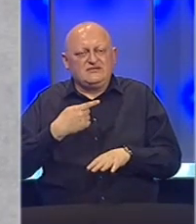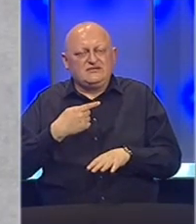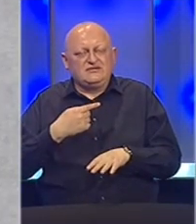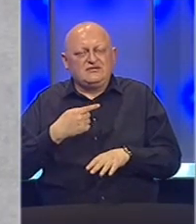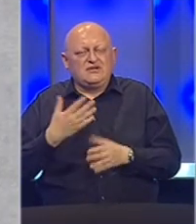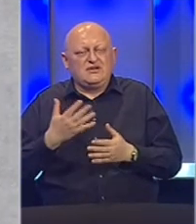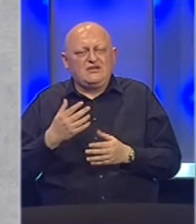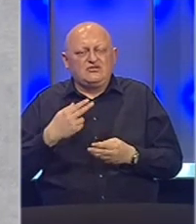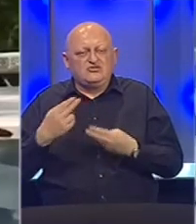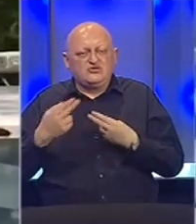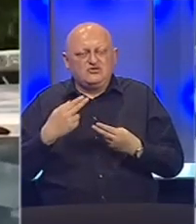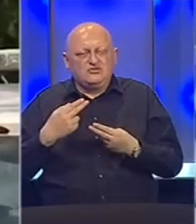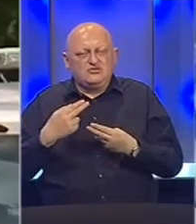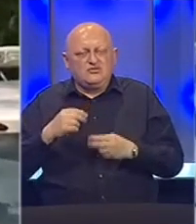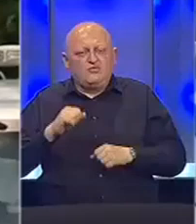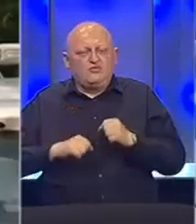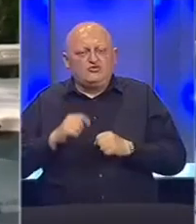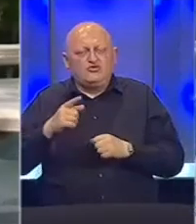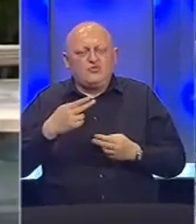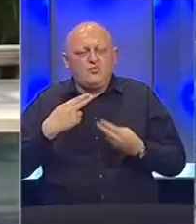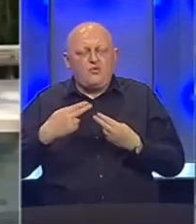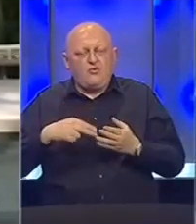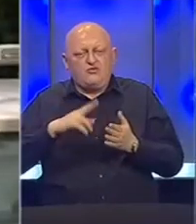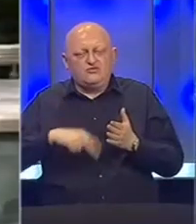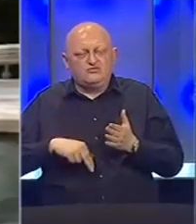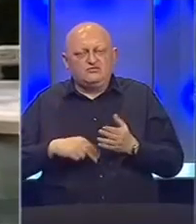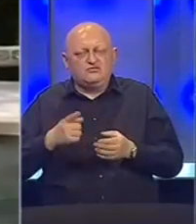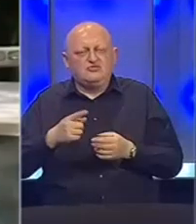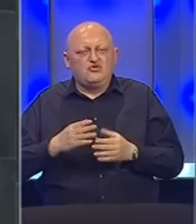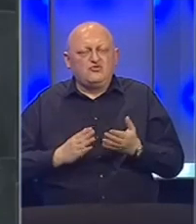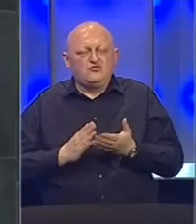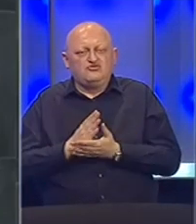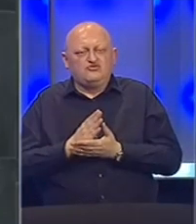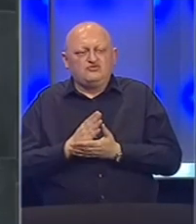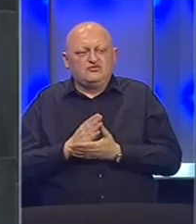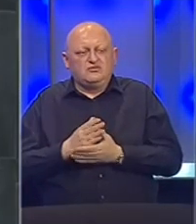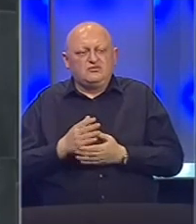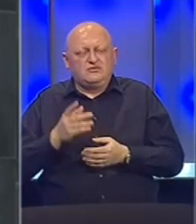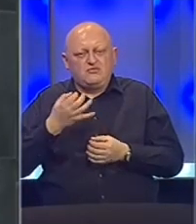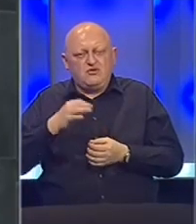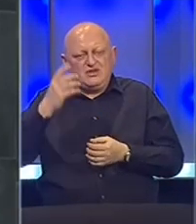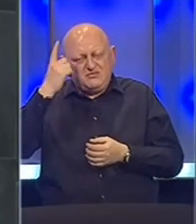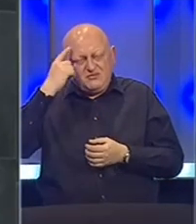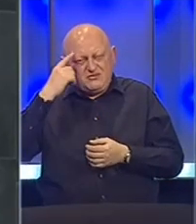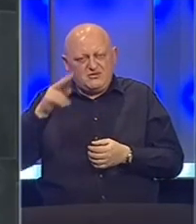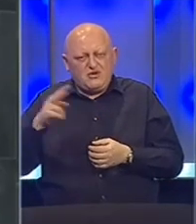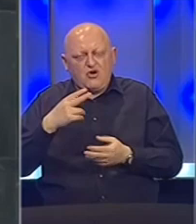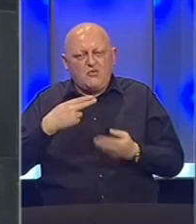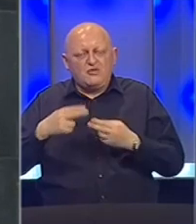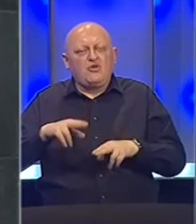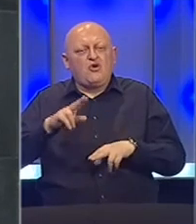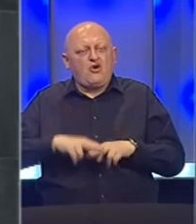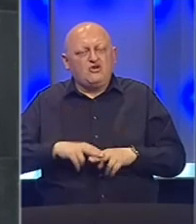ako se to dogovore, postupati po tom ugovoru. Dakle, u tom slučaju je bilo pametnije oba ugovora